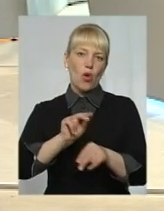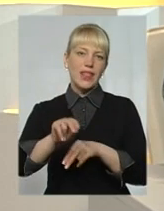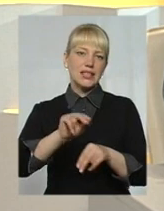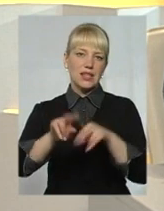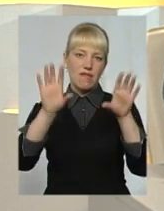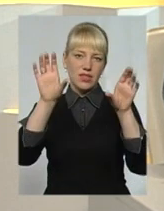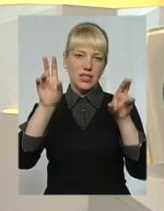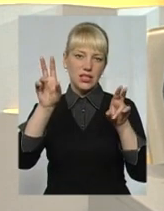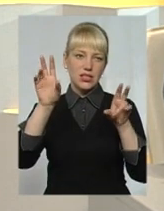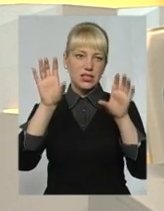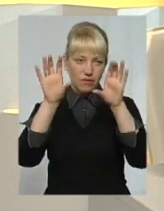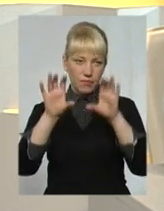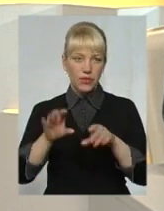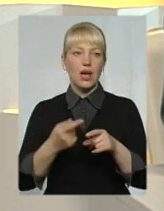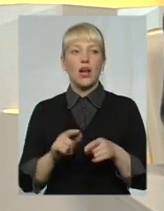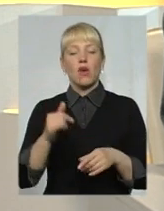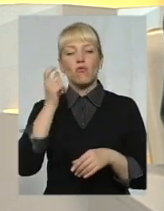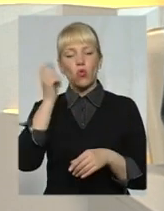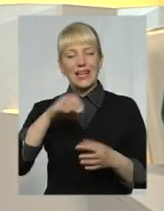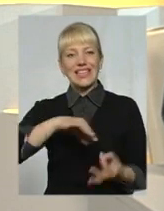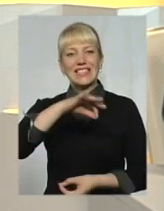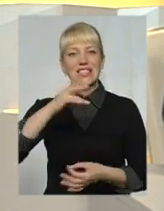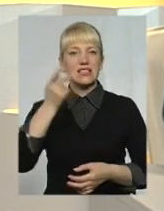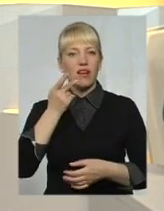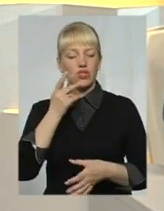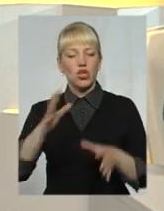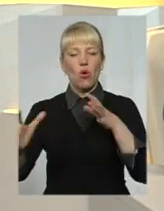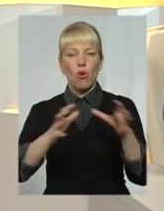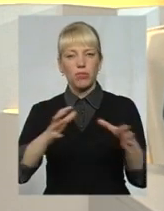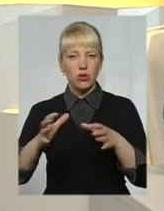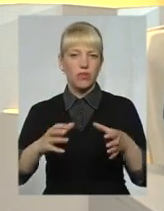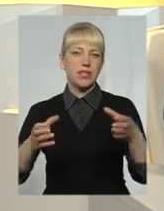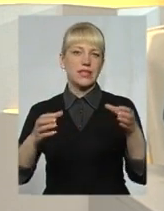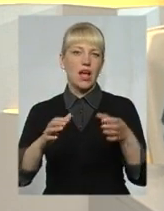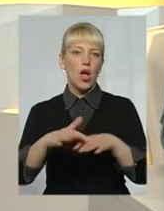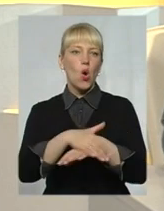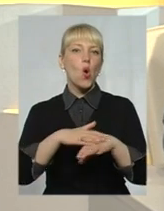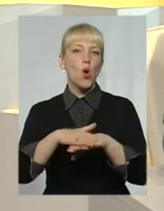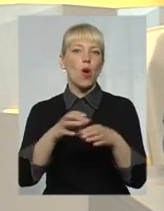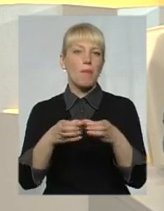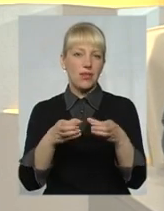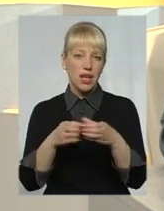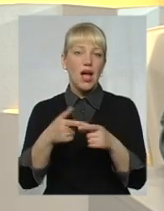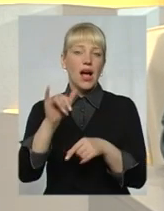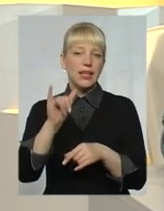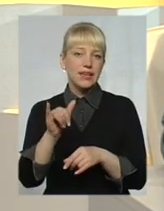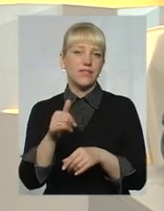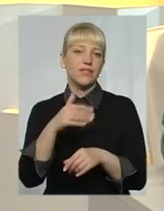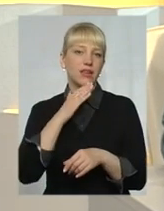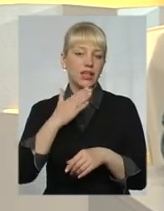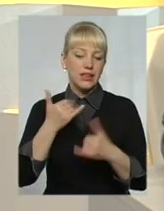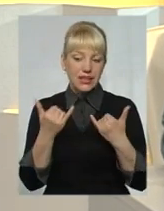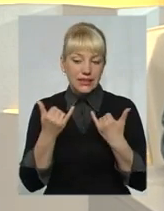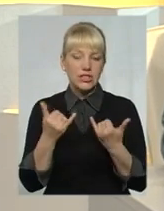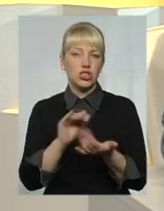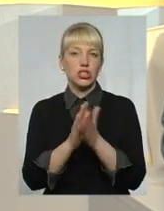завжди в Україні сиротами опікувалася громада. В нинішній ситуації,